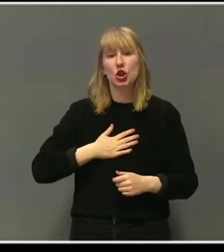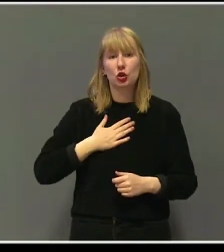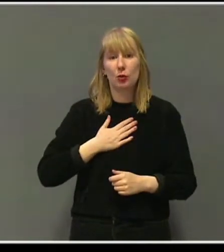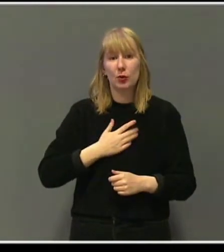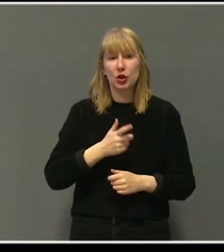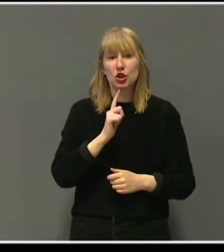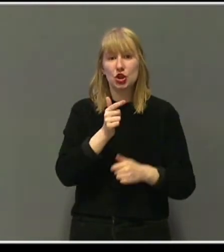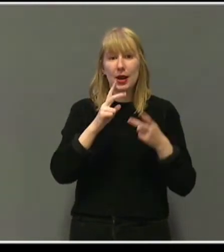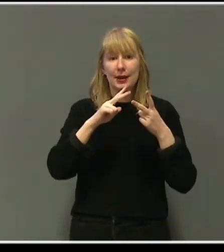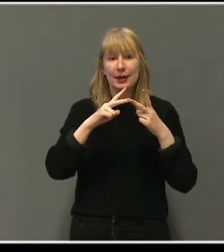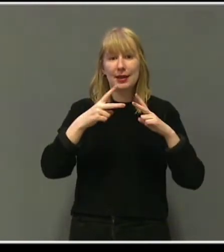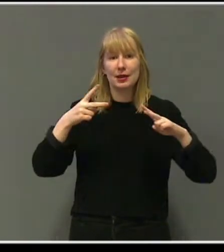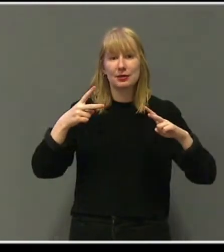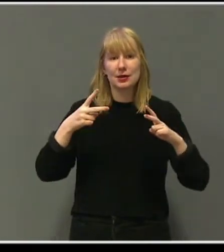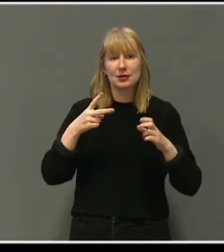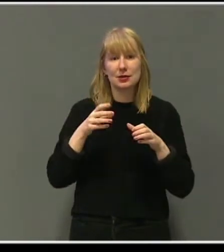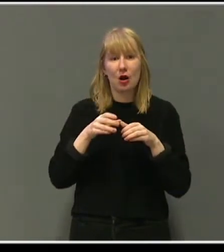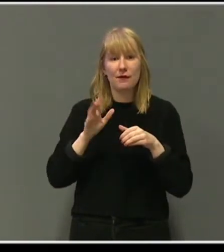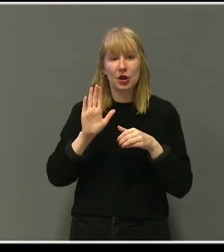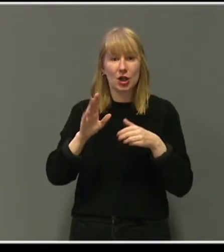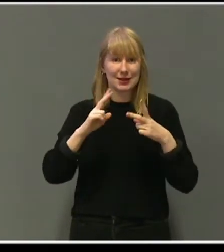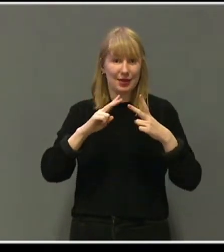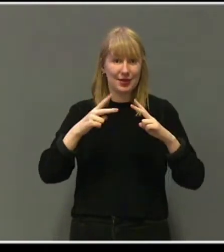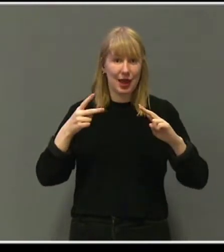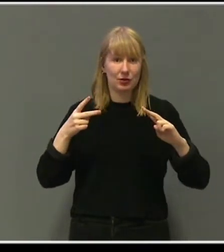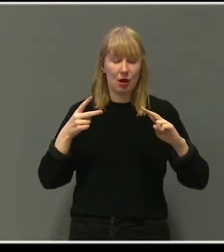skyldtes et genetisk avvik i hans DNA.